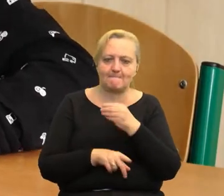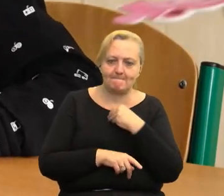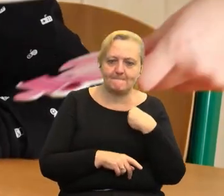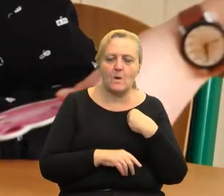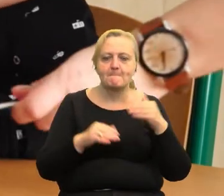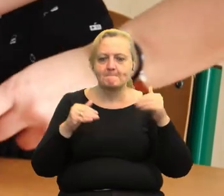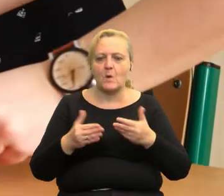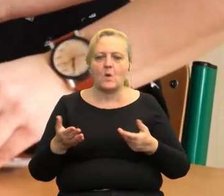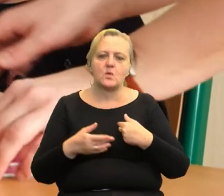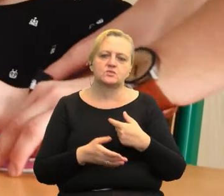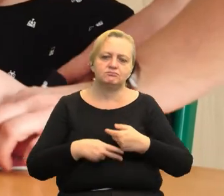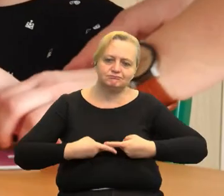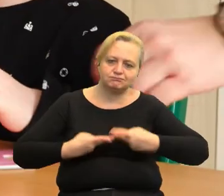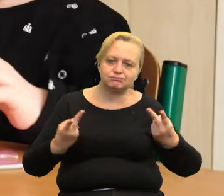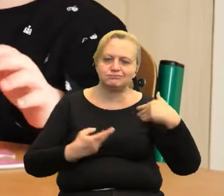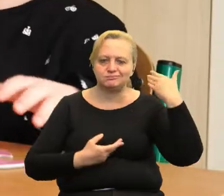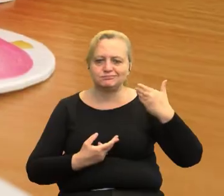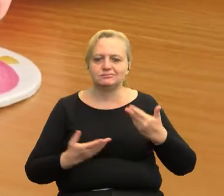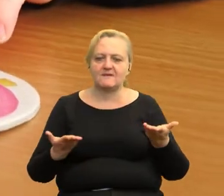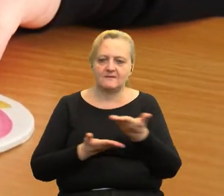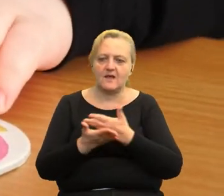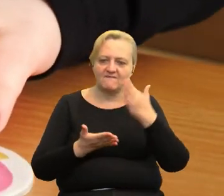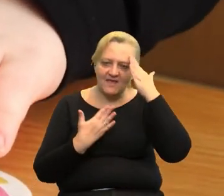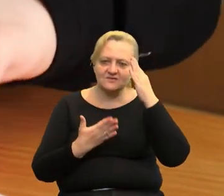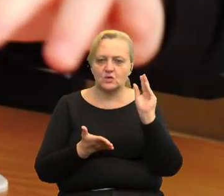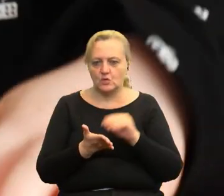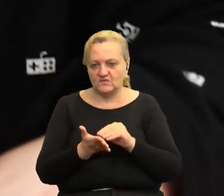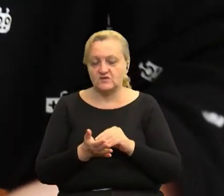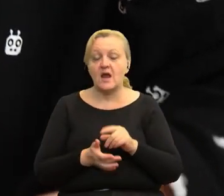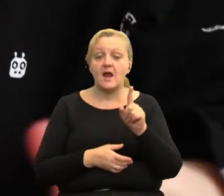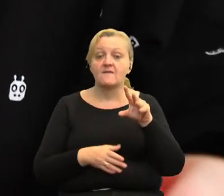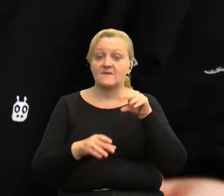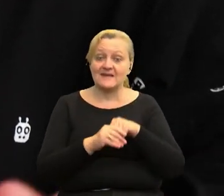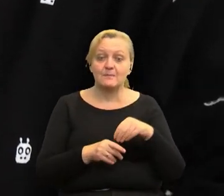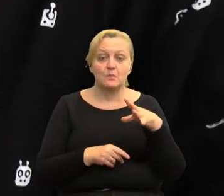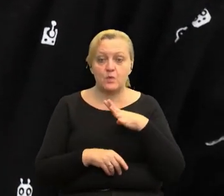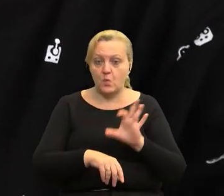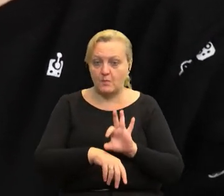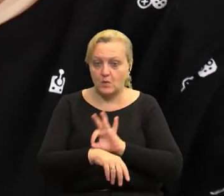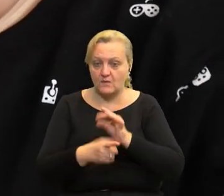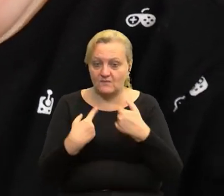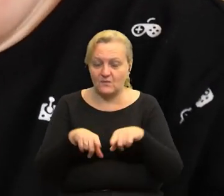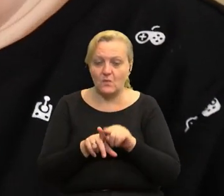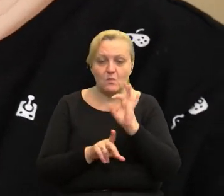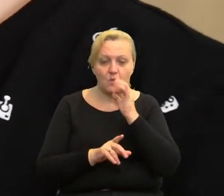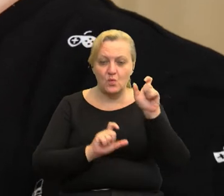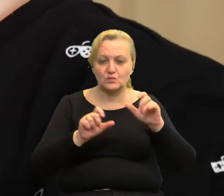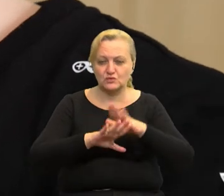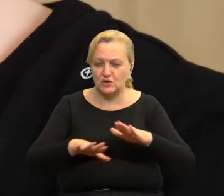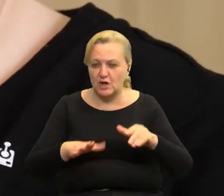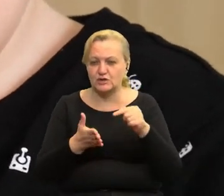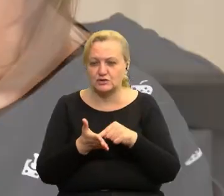mogli podzielić się swoją wiedzą i doświadczeniem. W ramach realizowanego przez nas projektu młodzież i dzieci,